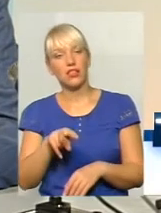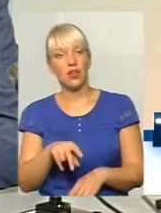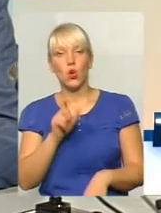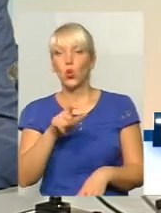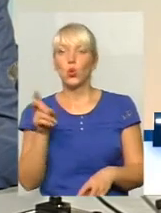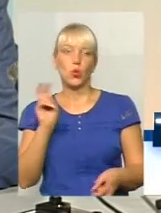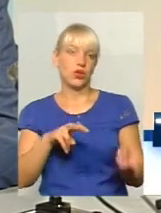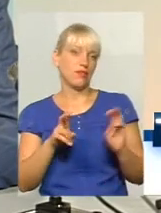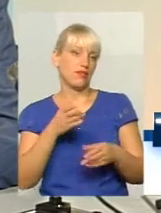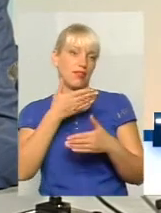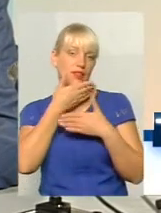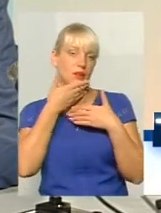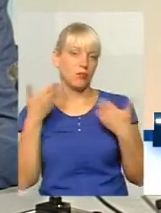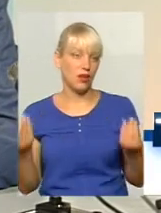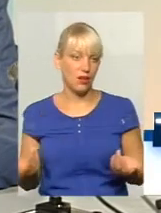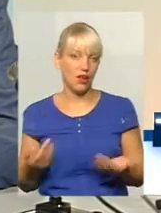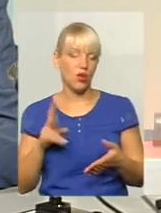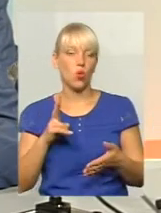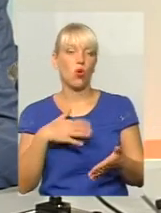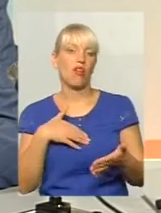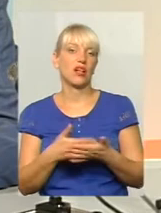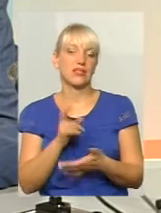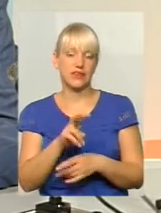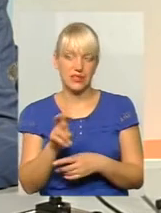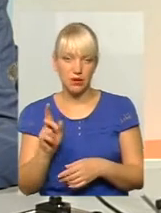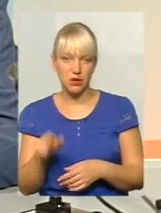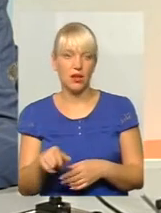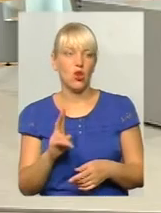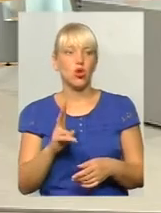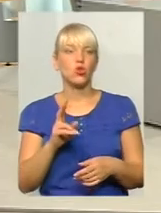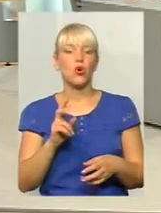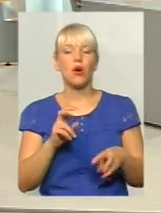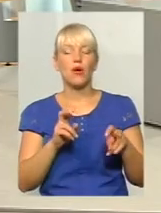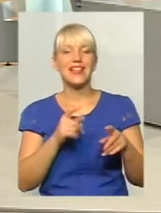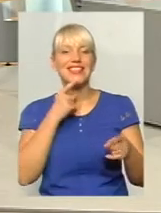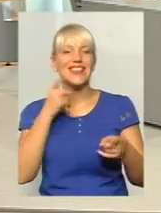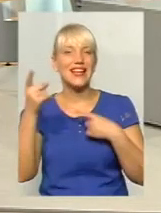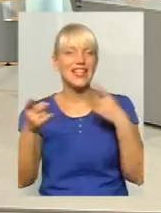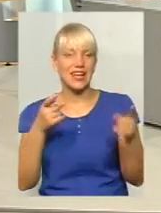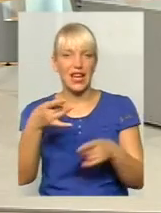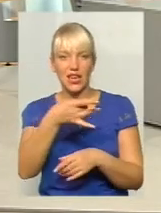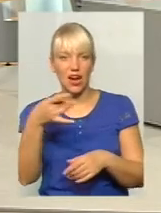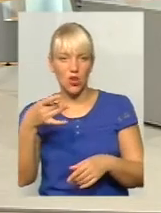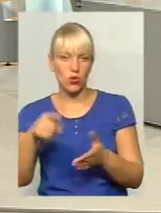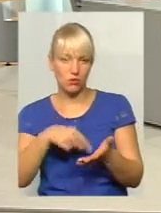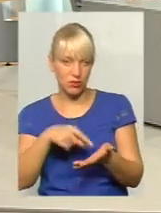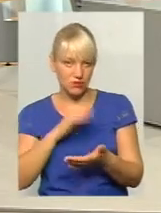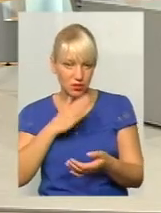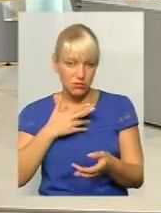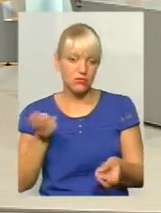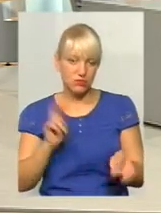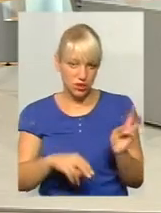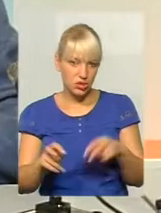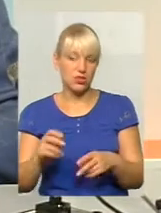не прийшли. Прийшли активісти, прийшли пасажири віддалених мікрорайонів і прийшли люди,